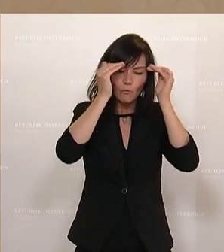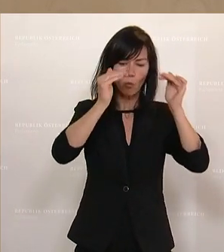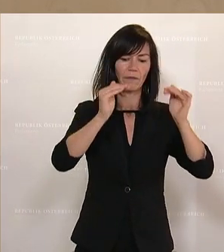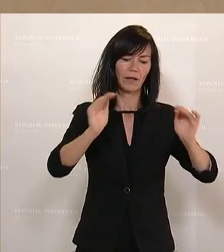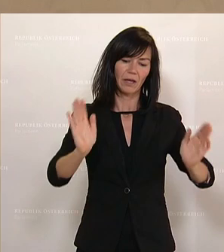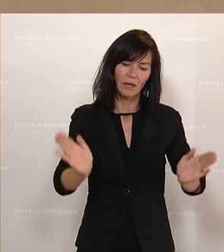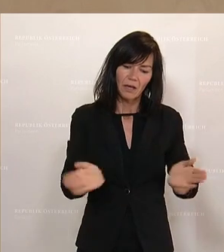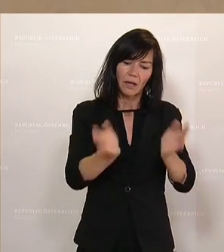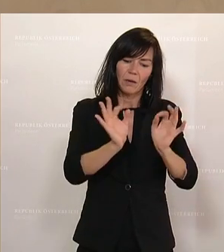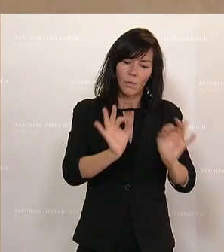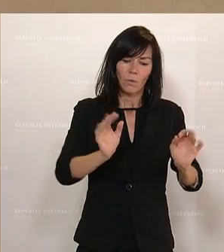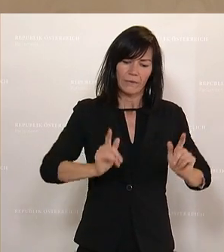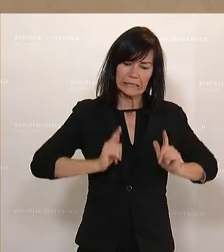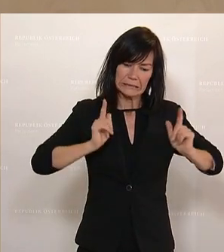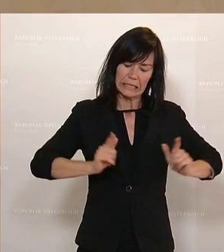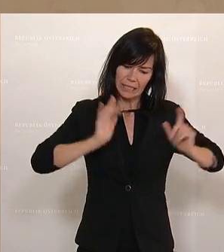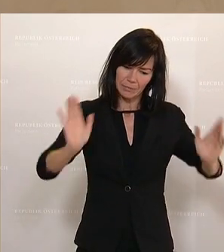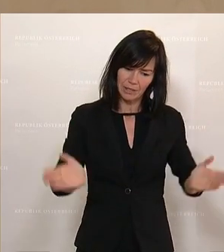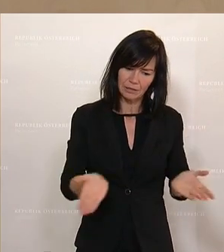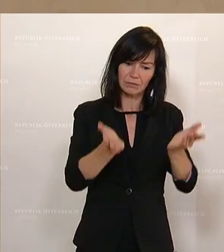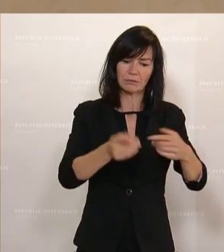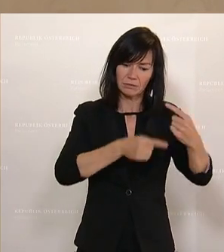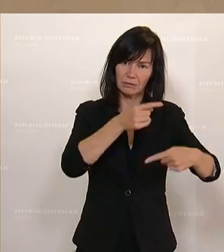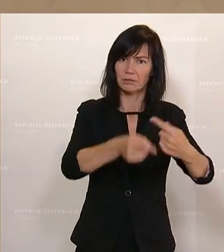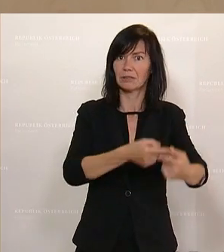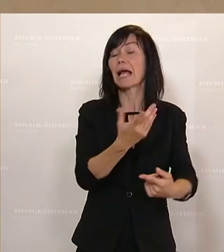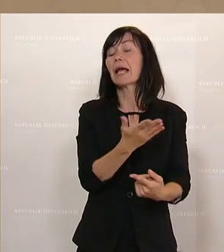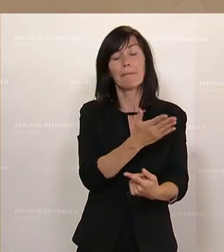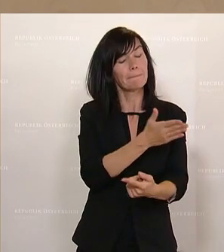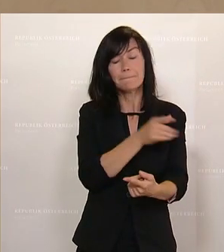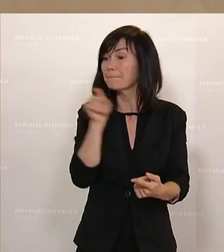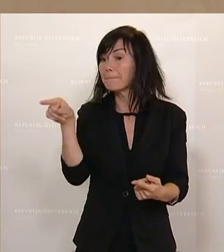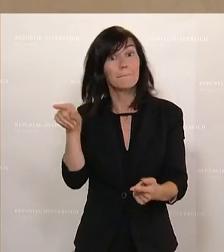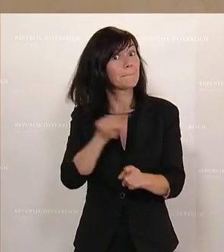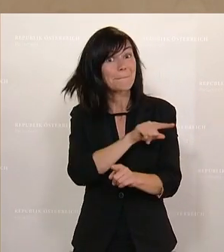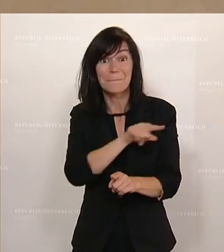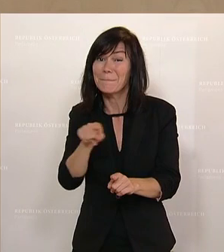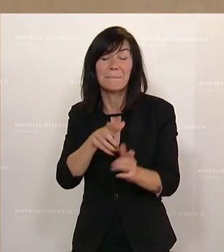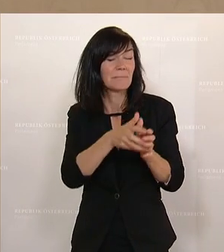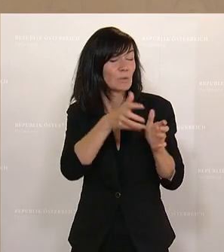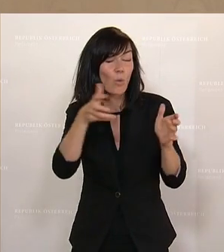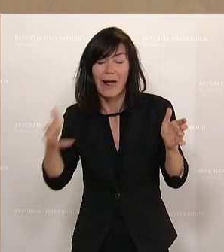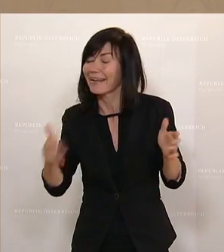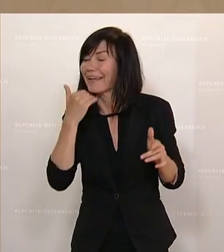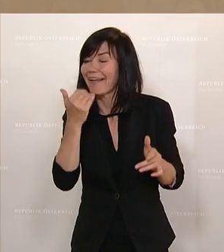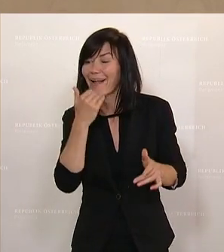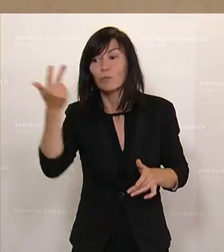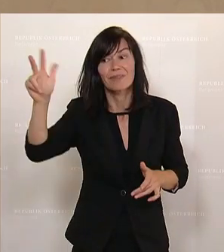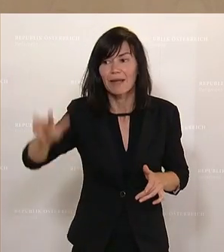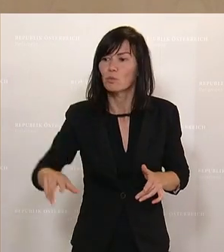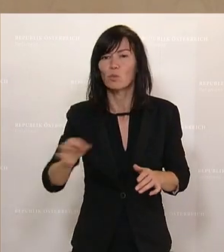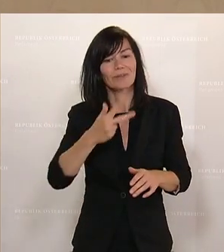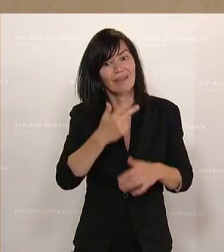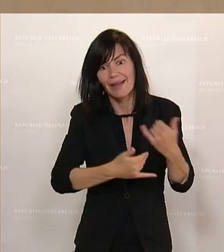möglichst gutes Leben zu ermöglichen, solange es dauert, egal ob das drei Monate oder